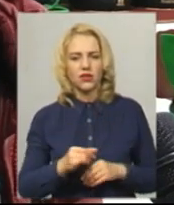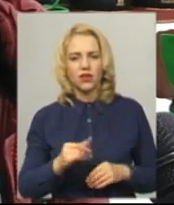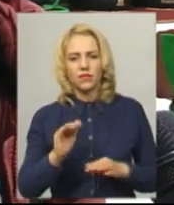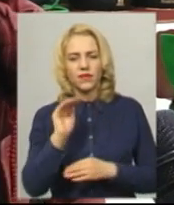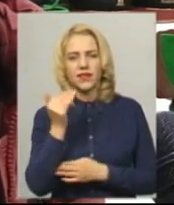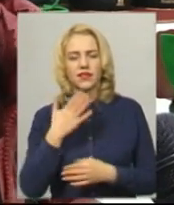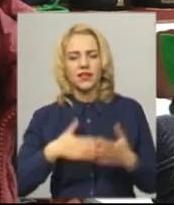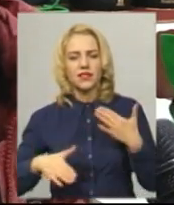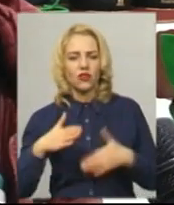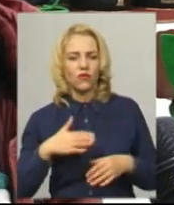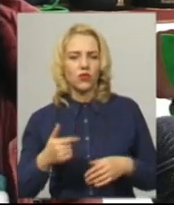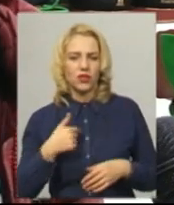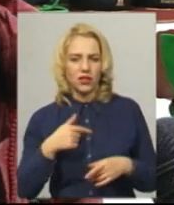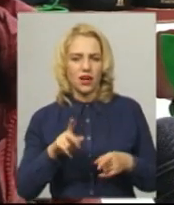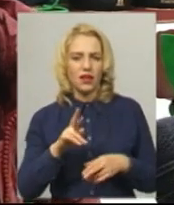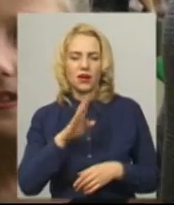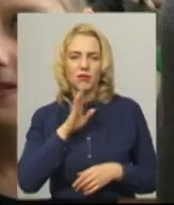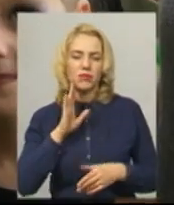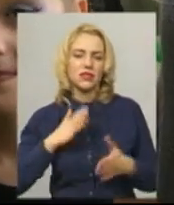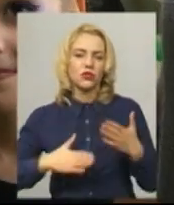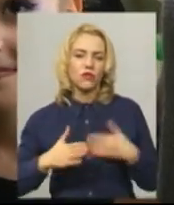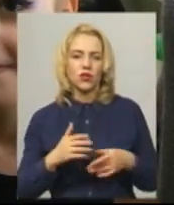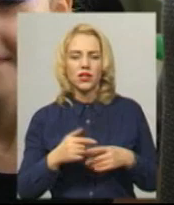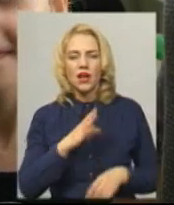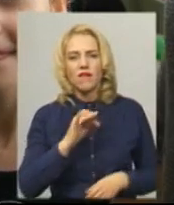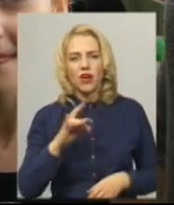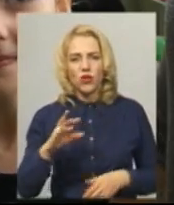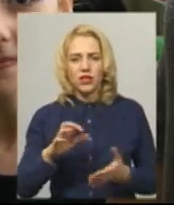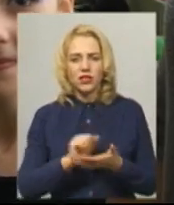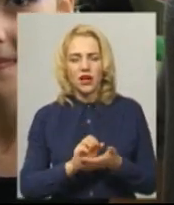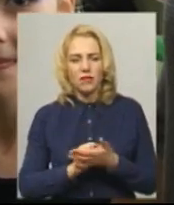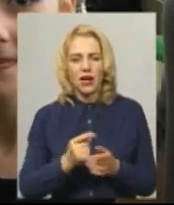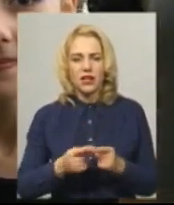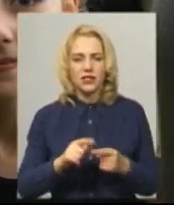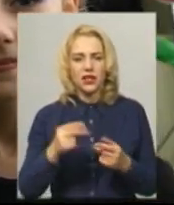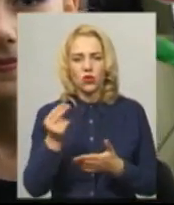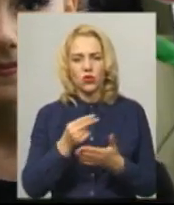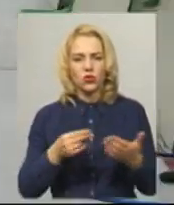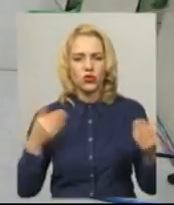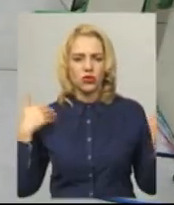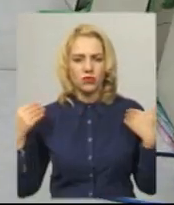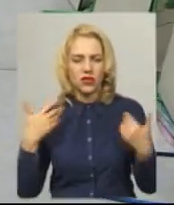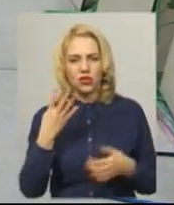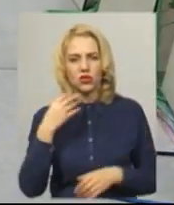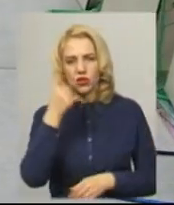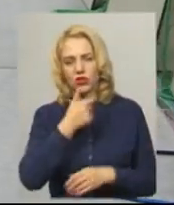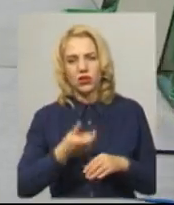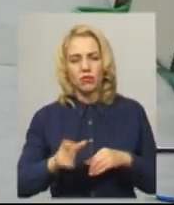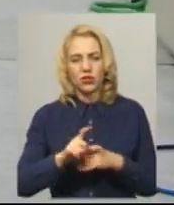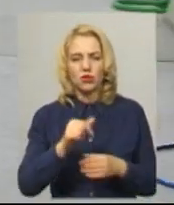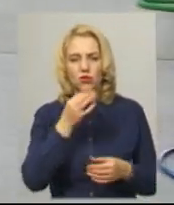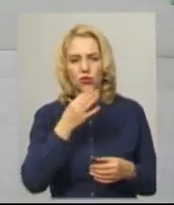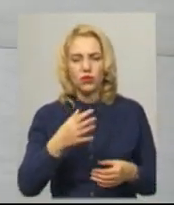дитина задоволена, і я як мама задоволена. Вероніка Мазепа займається художньою гімнастикою 4 роки. Найбільше подобається